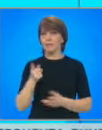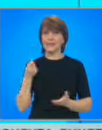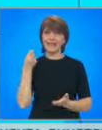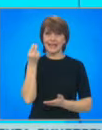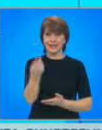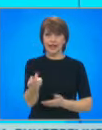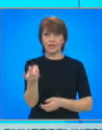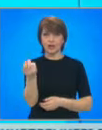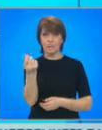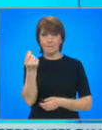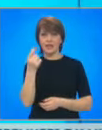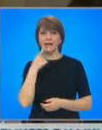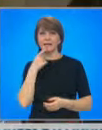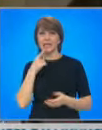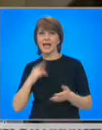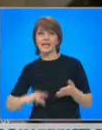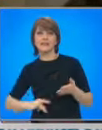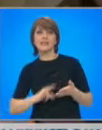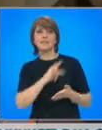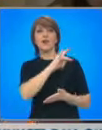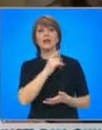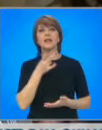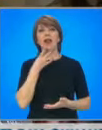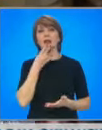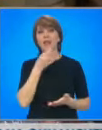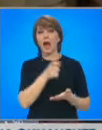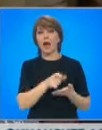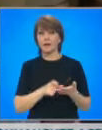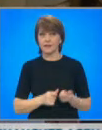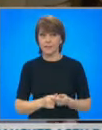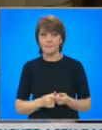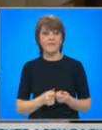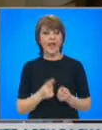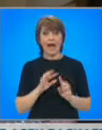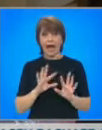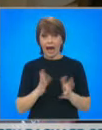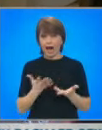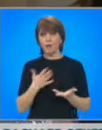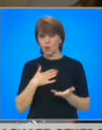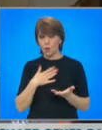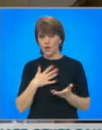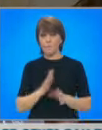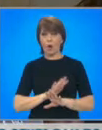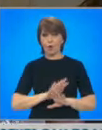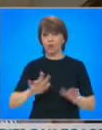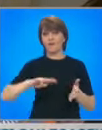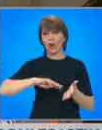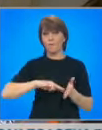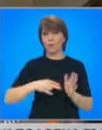дават пари за самолети на хартия. Ако Министерство на отбраната има готови проекти, а не проекти на хартия,